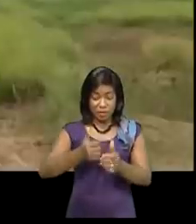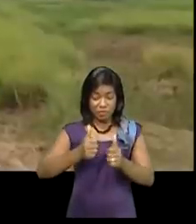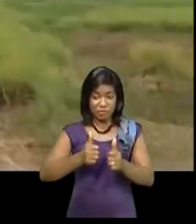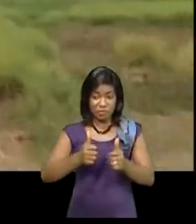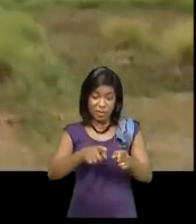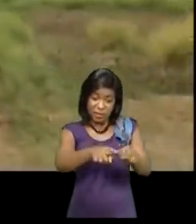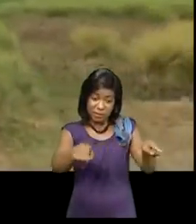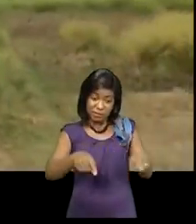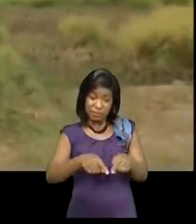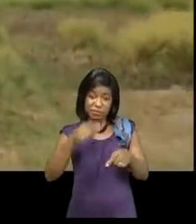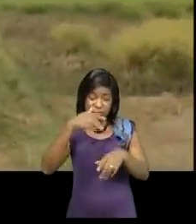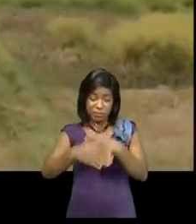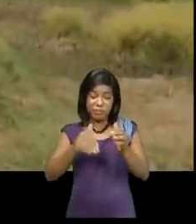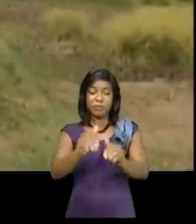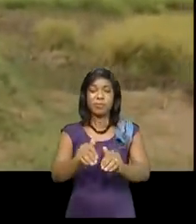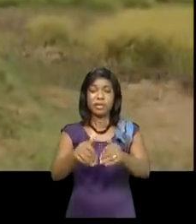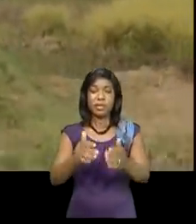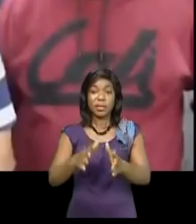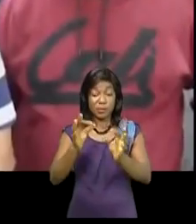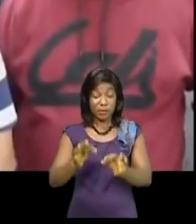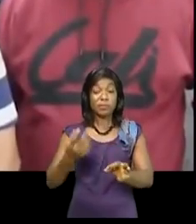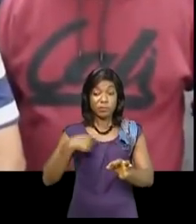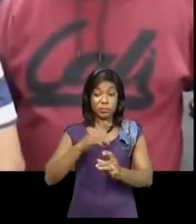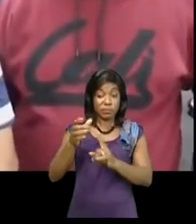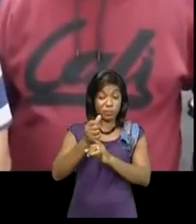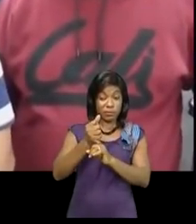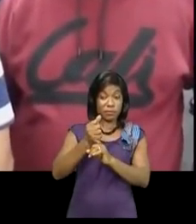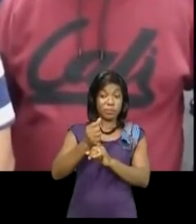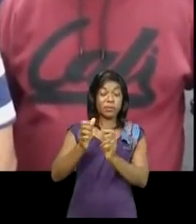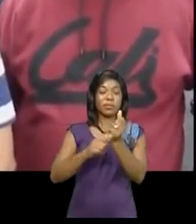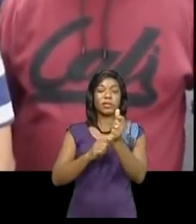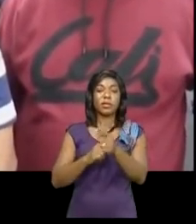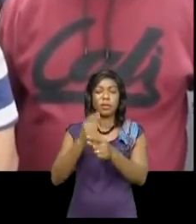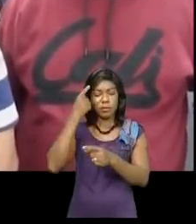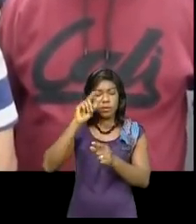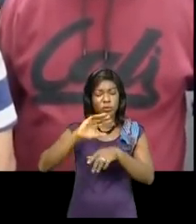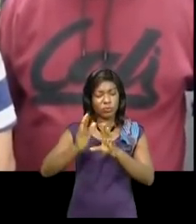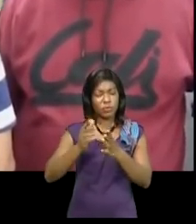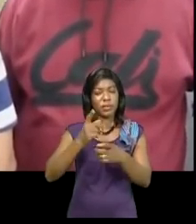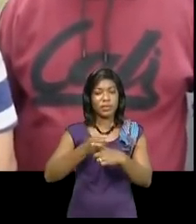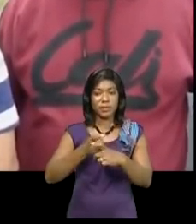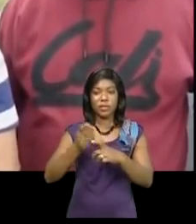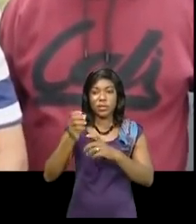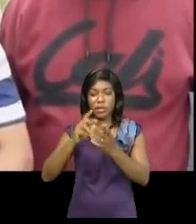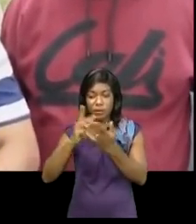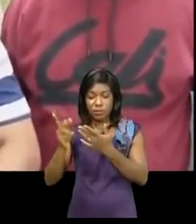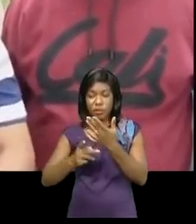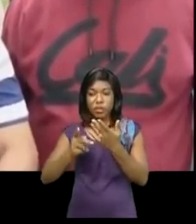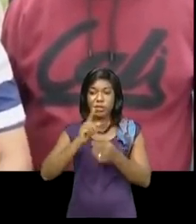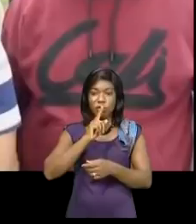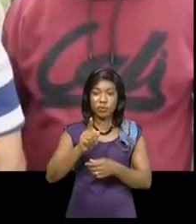Nous avons saisir les instances habilitées pour nous aider à faire en sorte que toutes ces difficultés qui rencontrent les projets soient